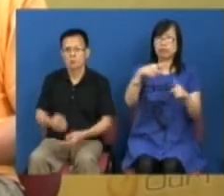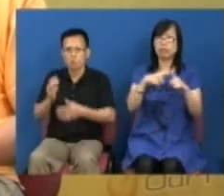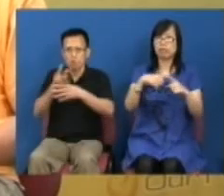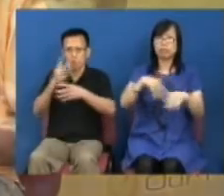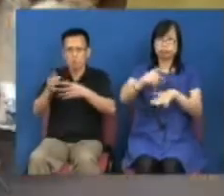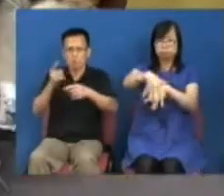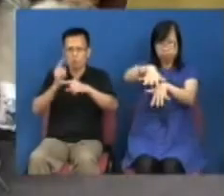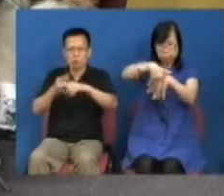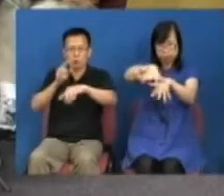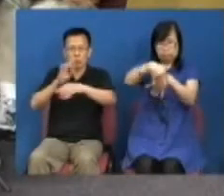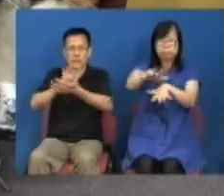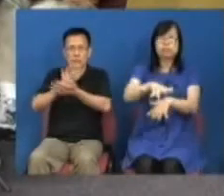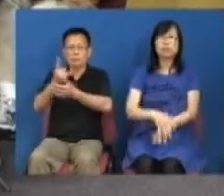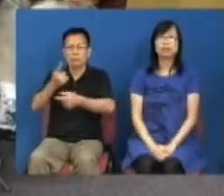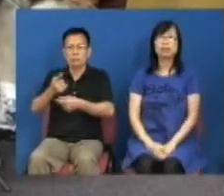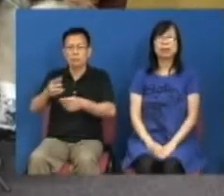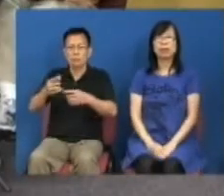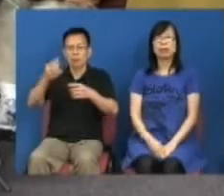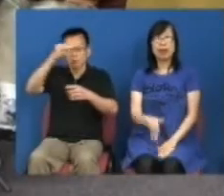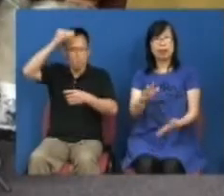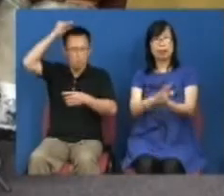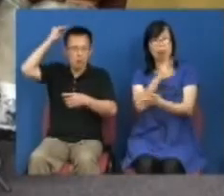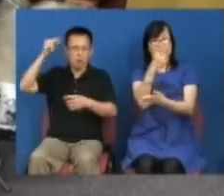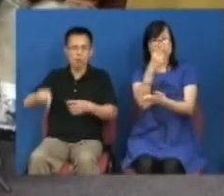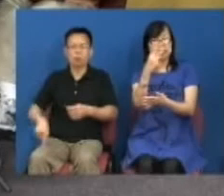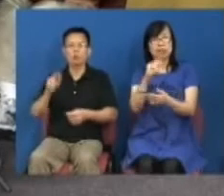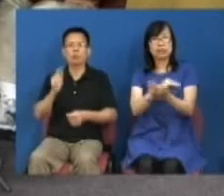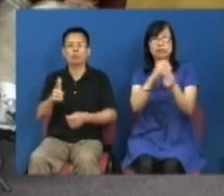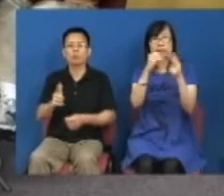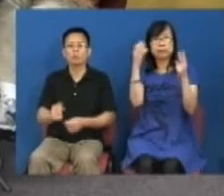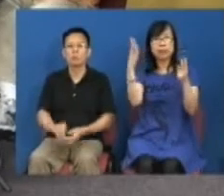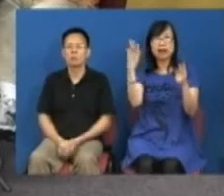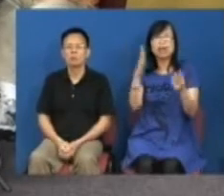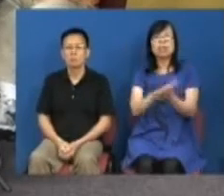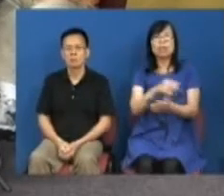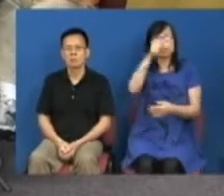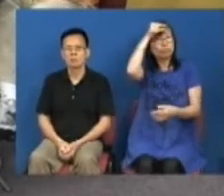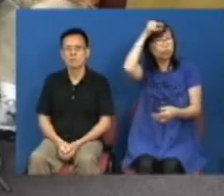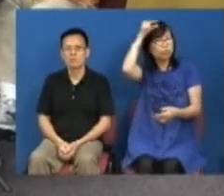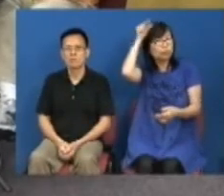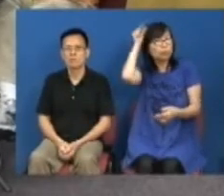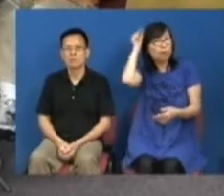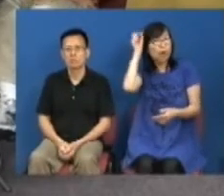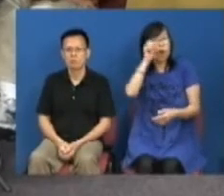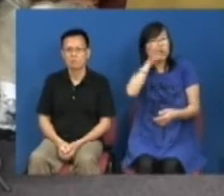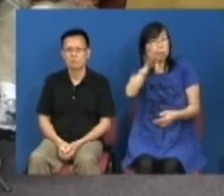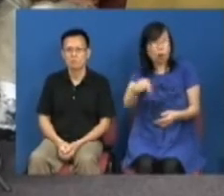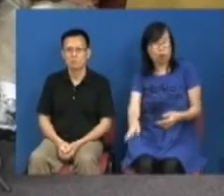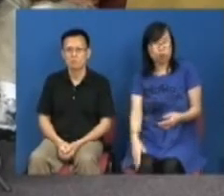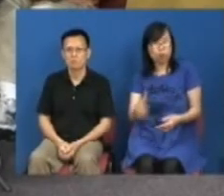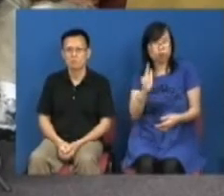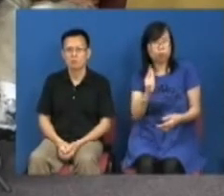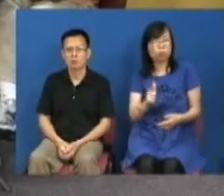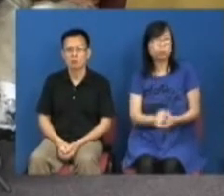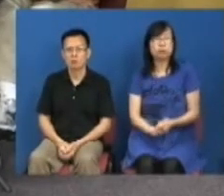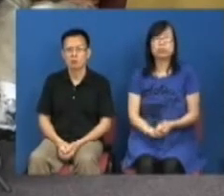董先生就脚痛了是的在2005年的年头董先生声称是脚痛但对我